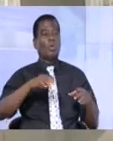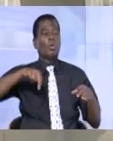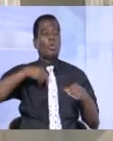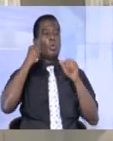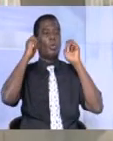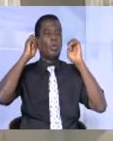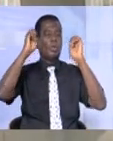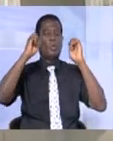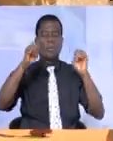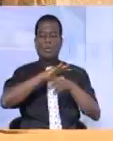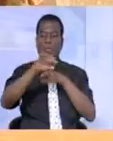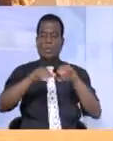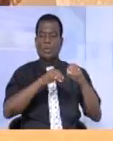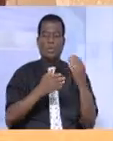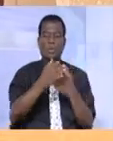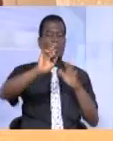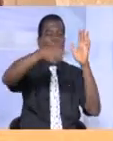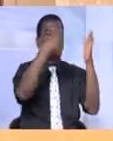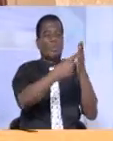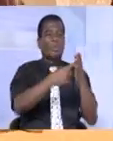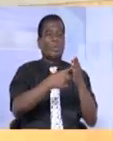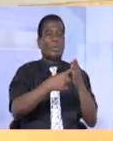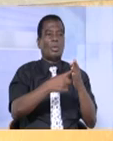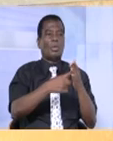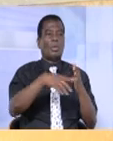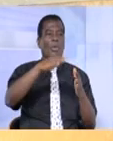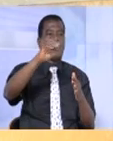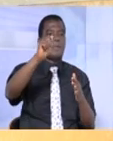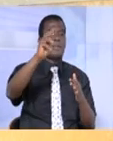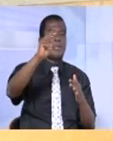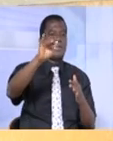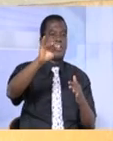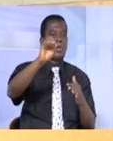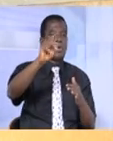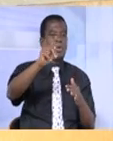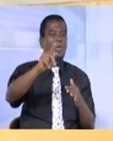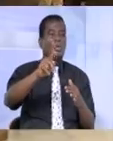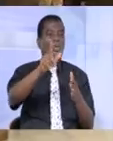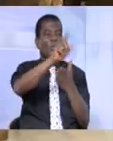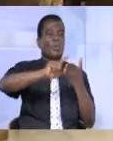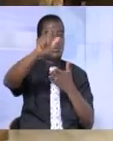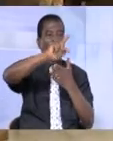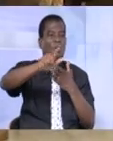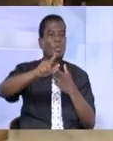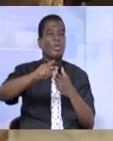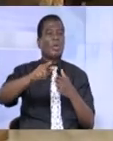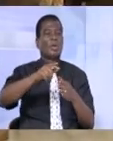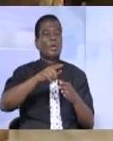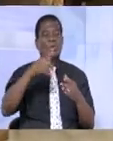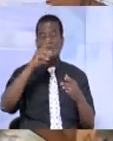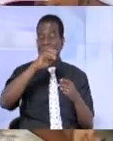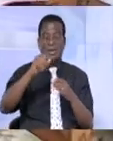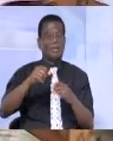mais les choses se déroulent normalement. Pour preuve, Bakayoko, au lycée Nangie-Abrogoa d'Agame, est en plein cours de